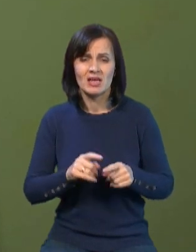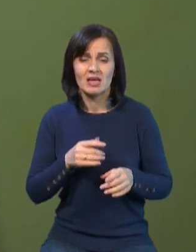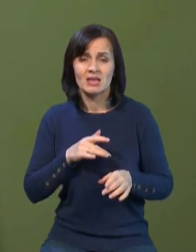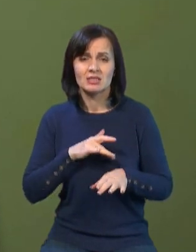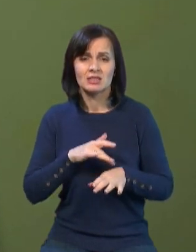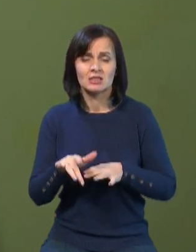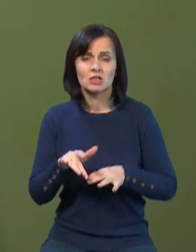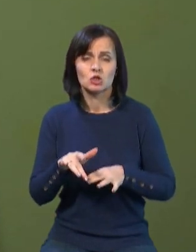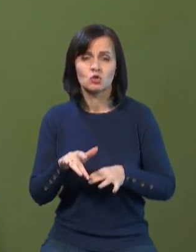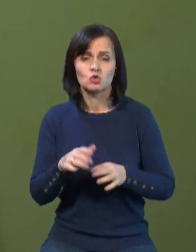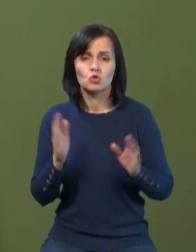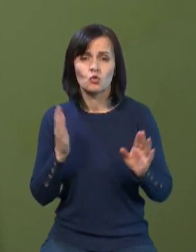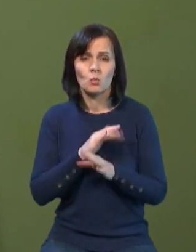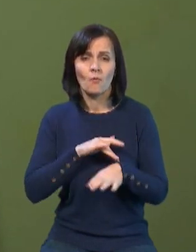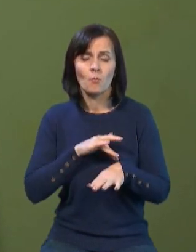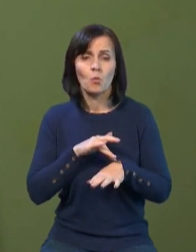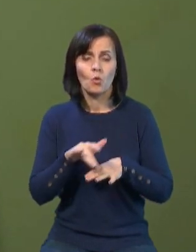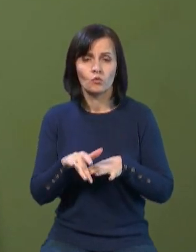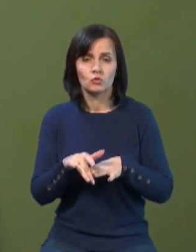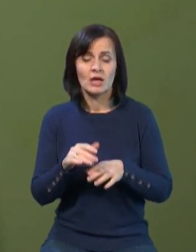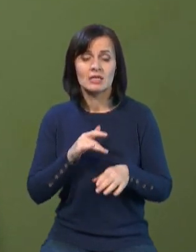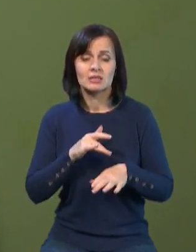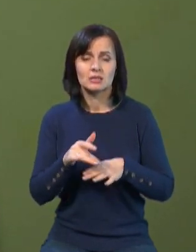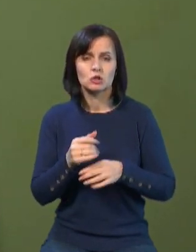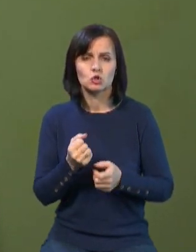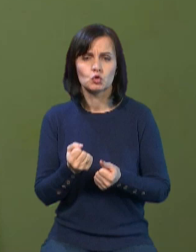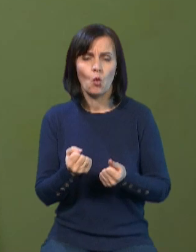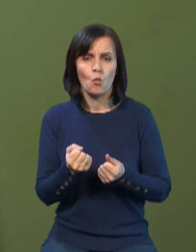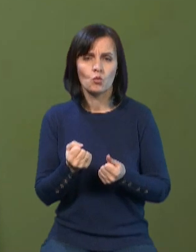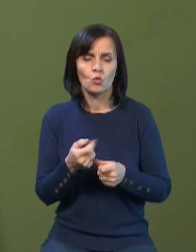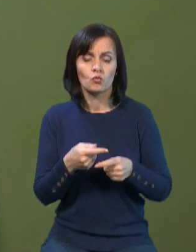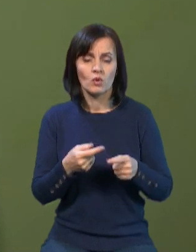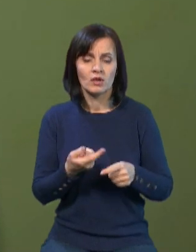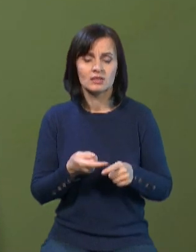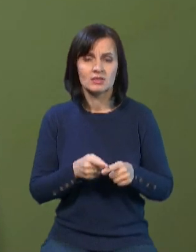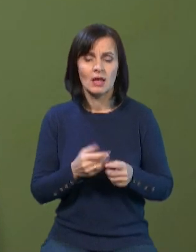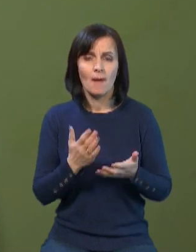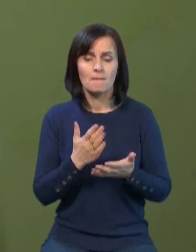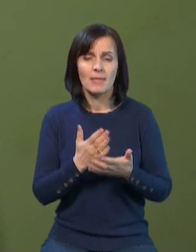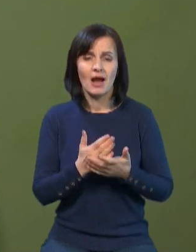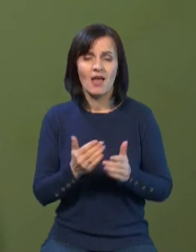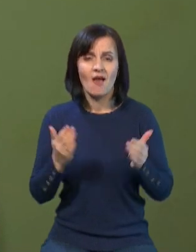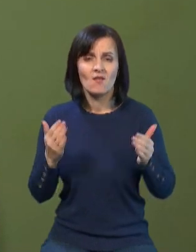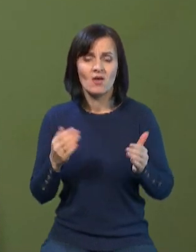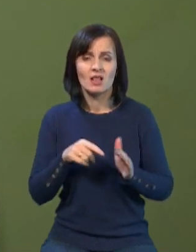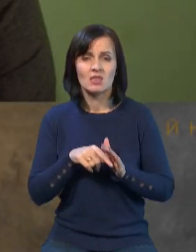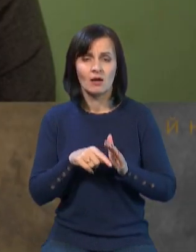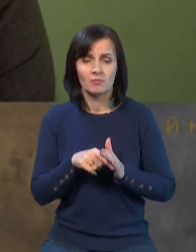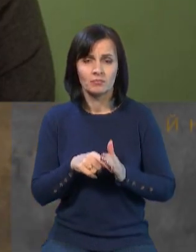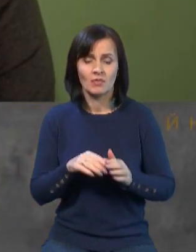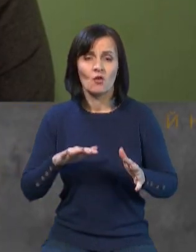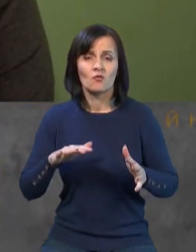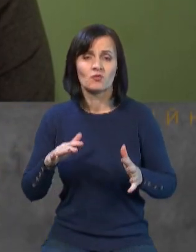тобто, знищують її бойову частину. І це має величезне значення, тому що у випадку балістичних ракет ураження